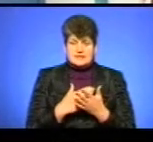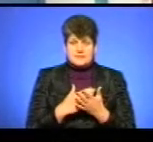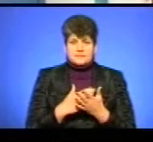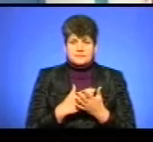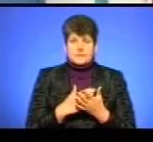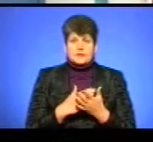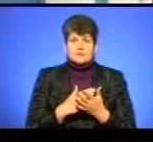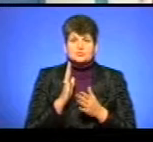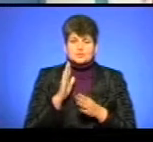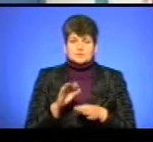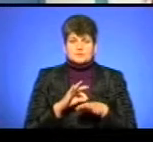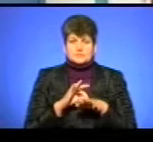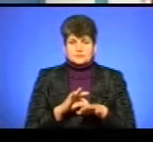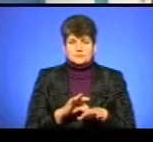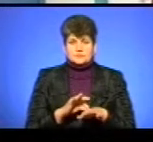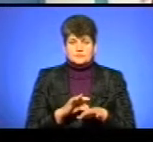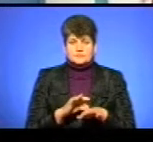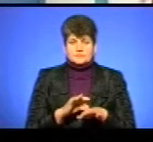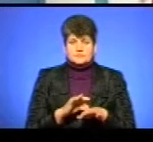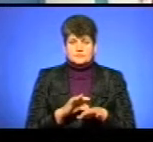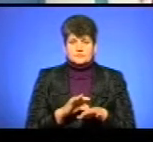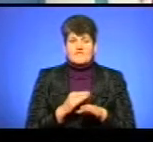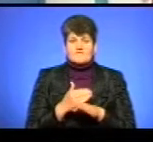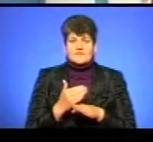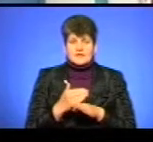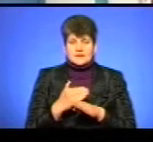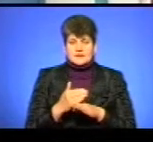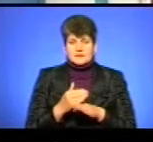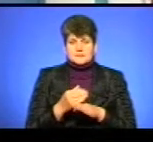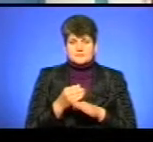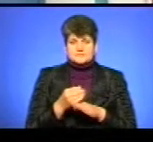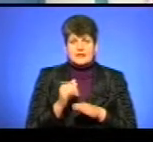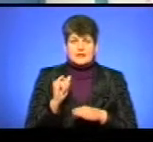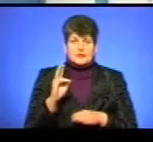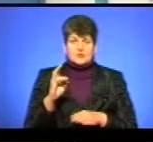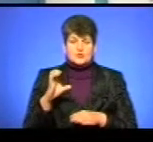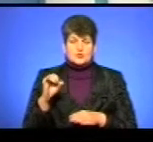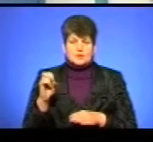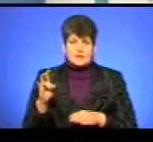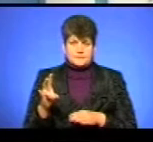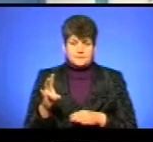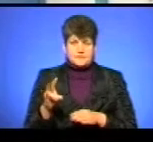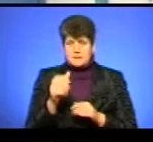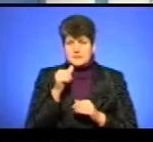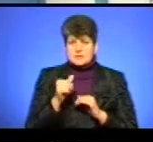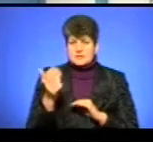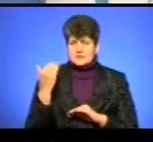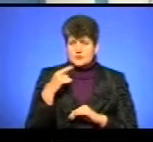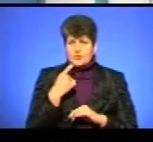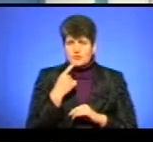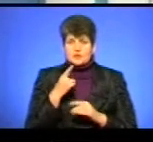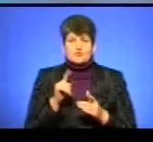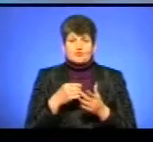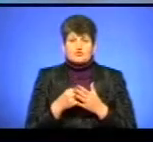мережу буде здійснюватися оце виділення препаратів інсуліну. Місяць міські чиновники заявляли про те, що у